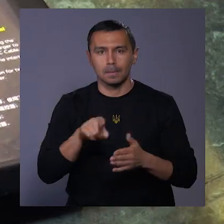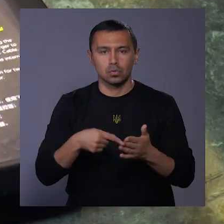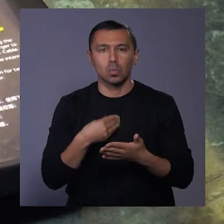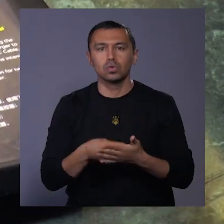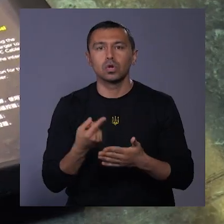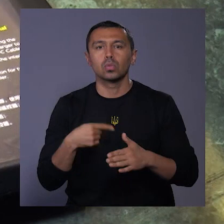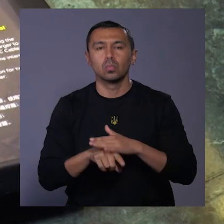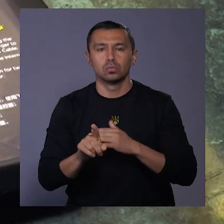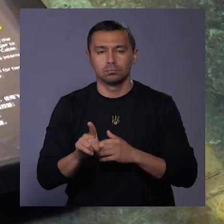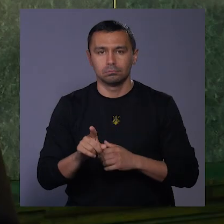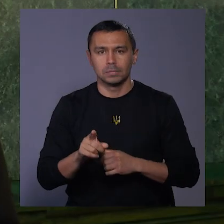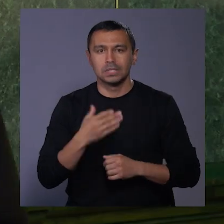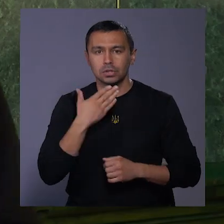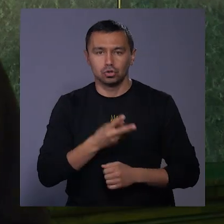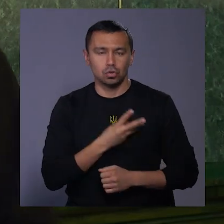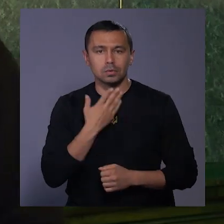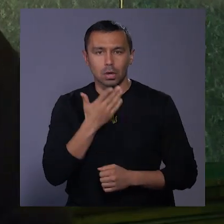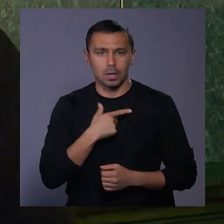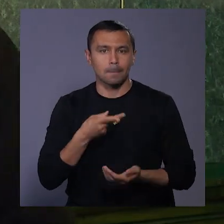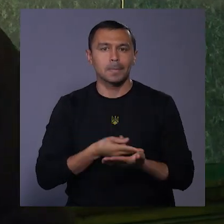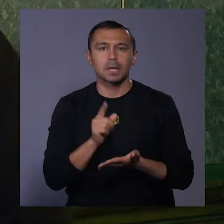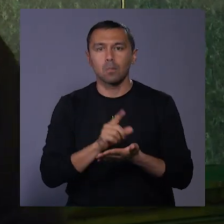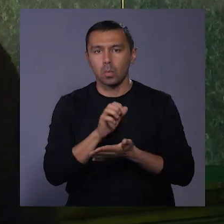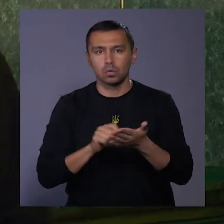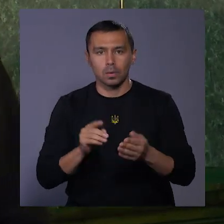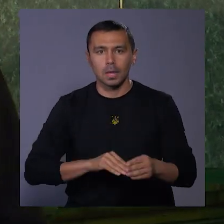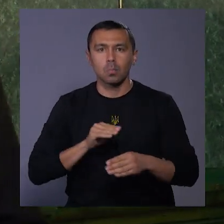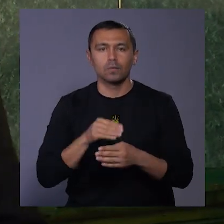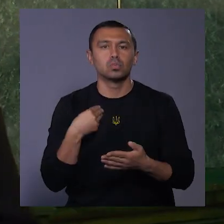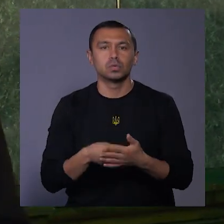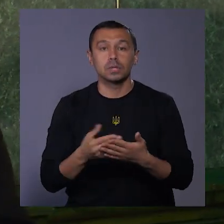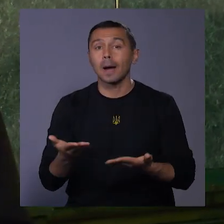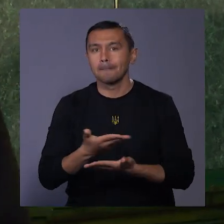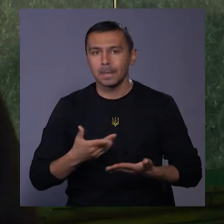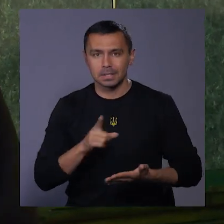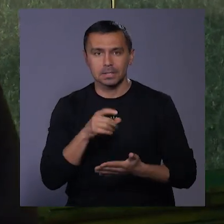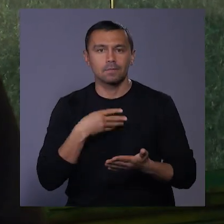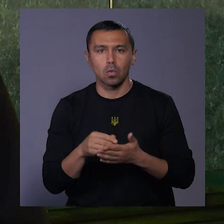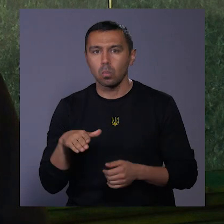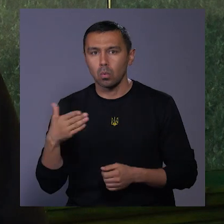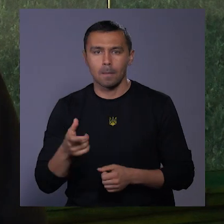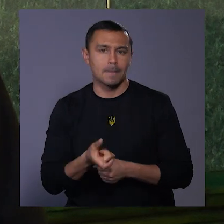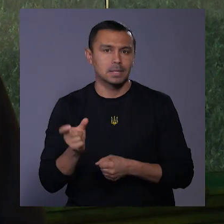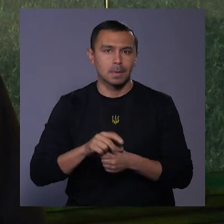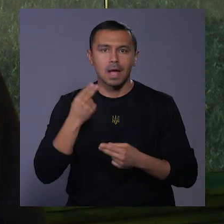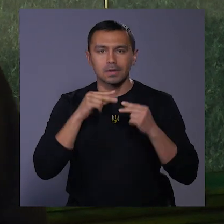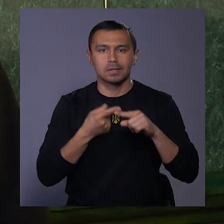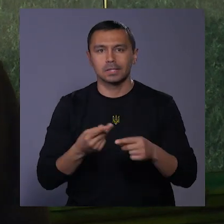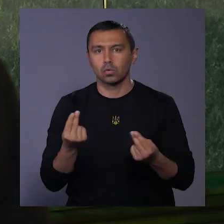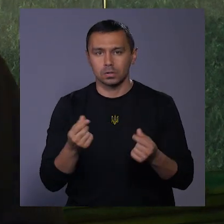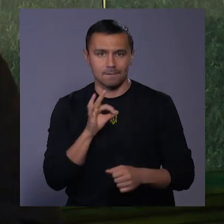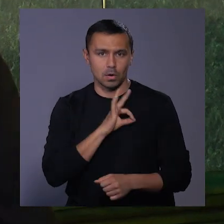бюджету, тому щиро дякую нашим платникам податків за те, що наповнюють бюджет, а ми зі свого боку максимально ефективно ці кошти